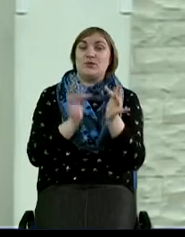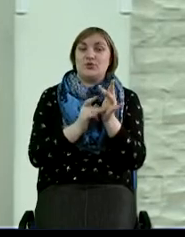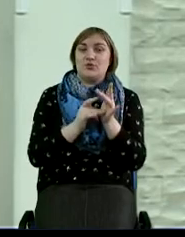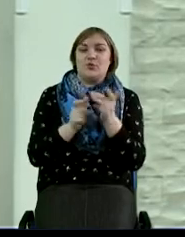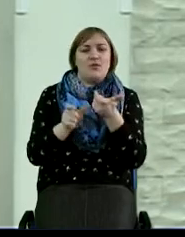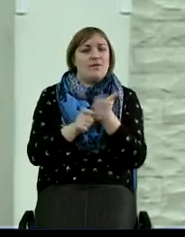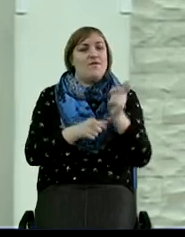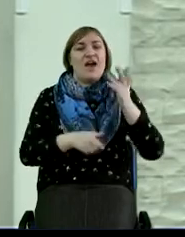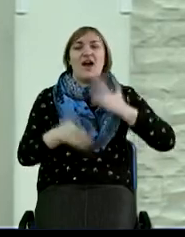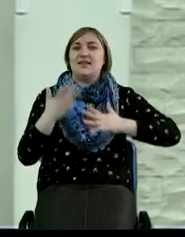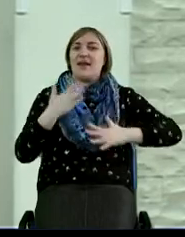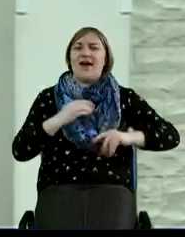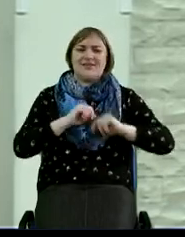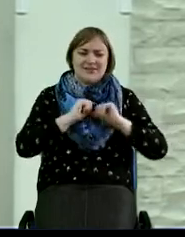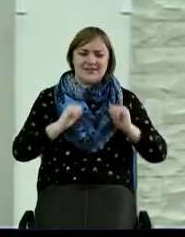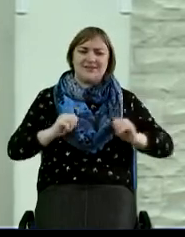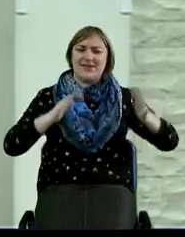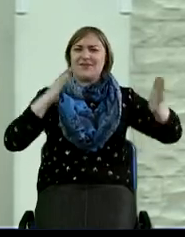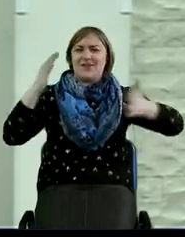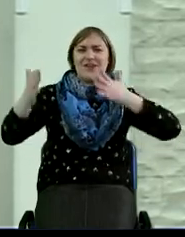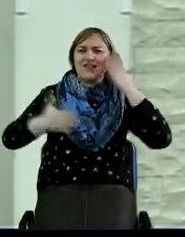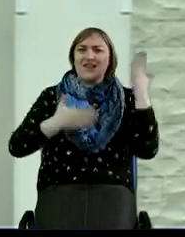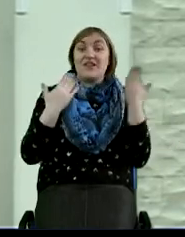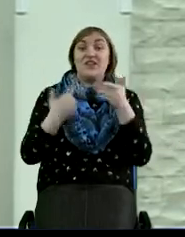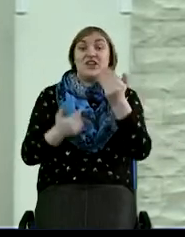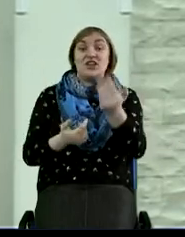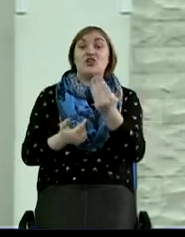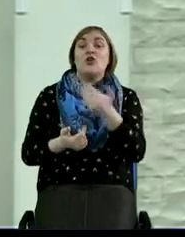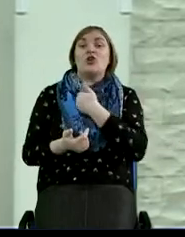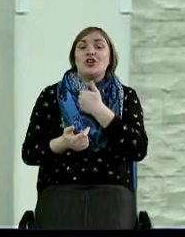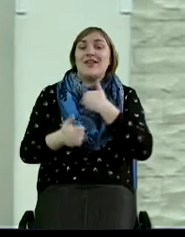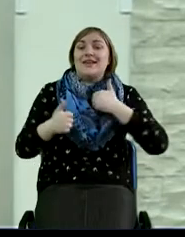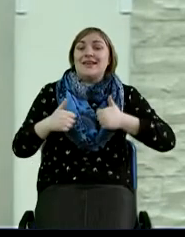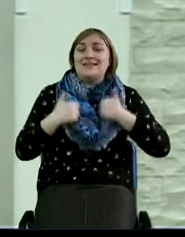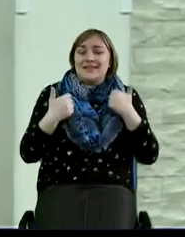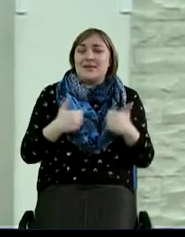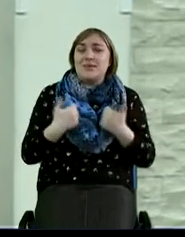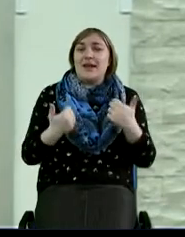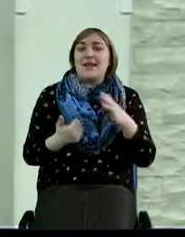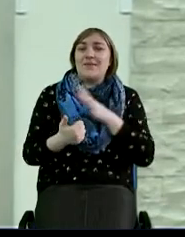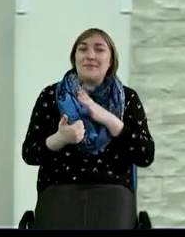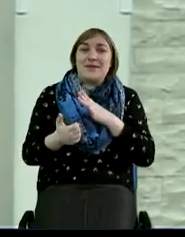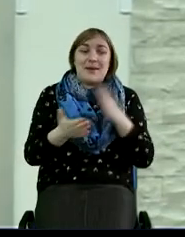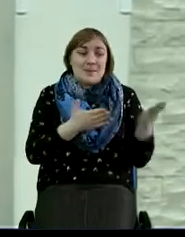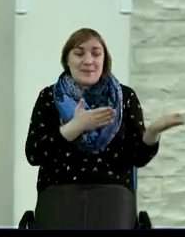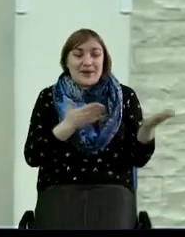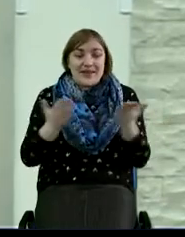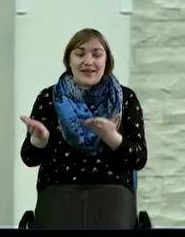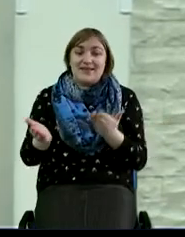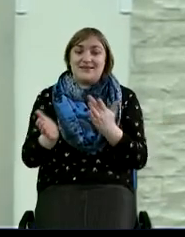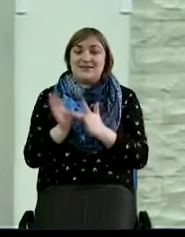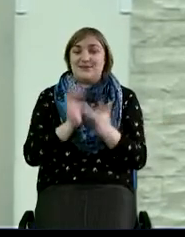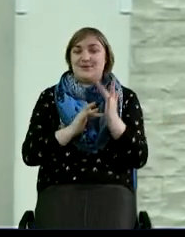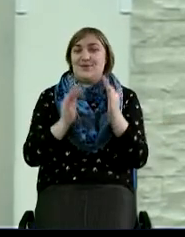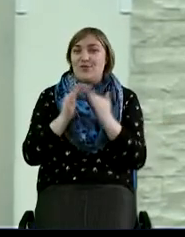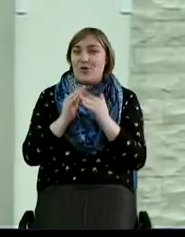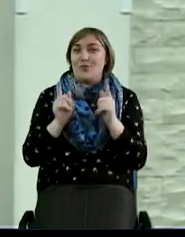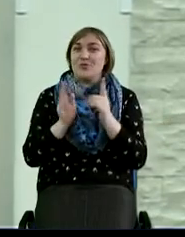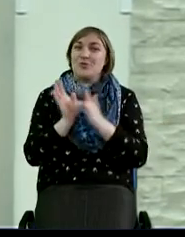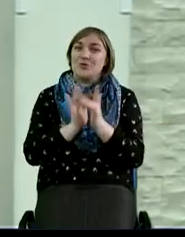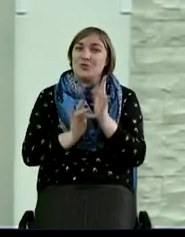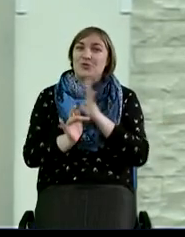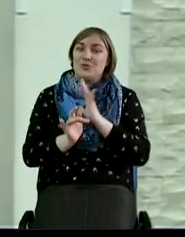возрадовалось его сердце, возликовало, и его желание и стремление было пригласить его в дом, чтобы он